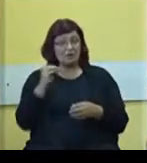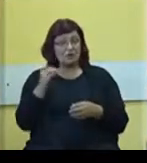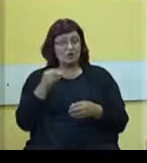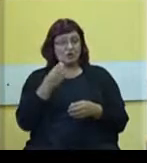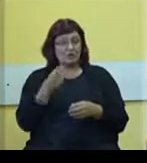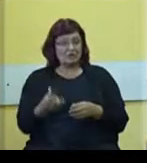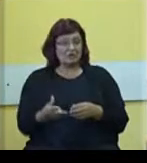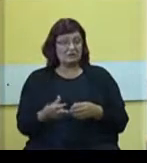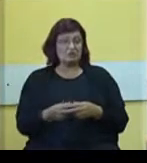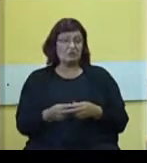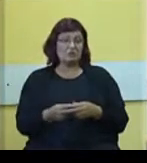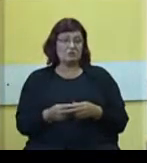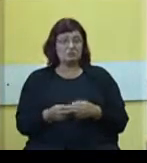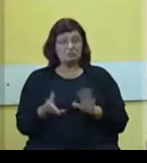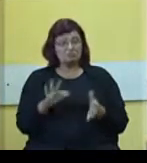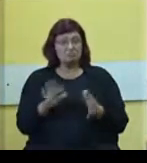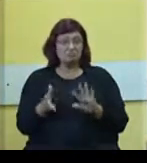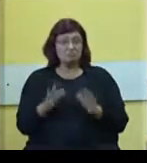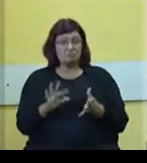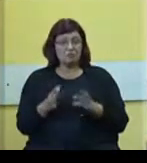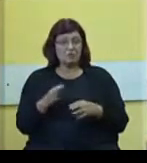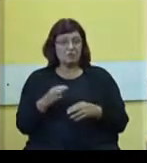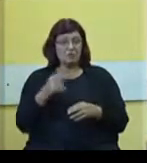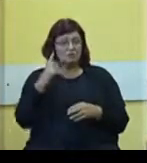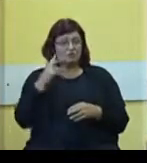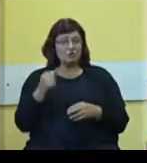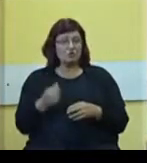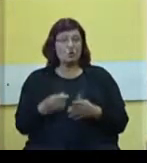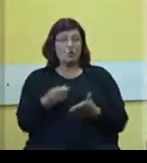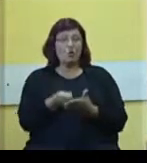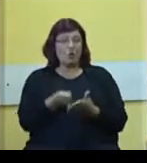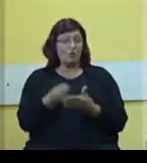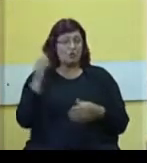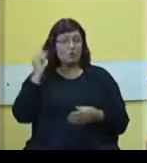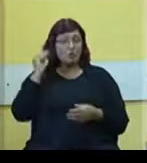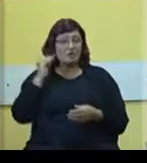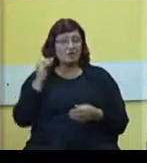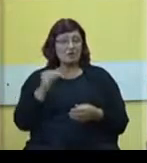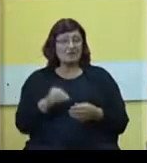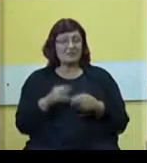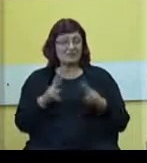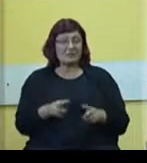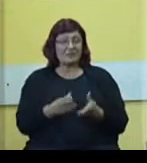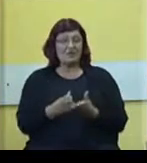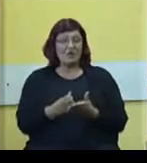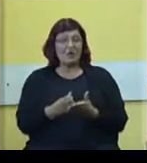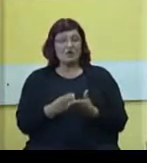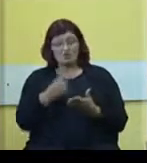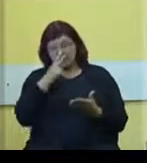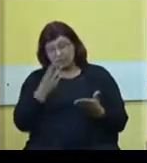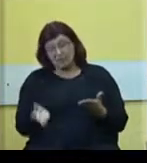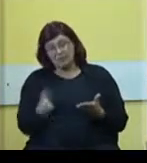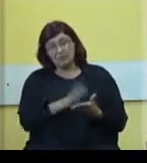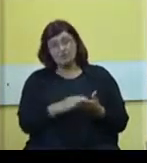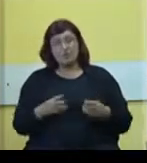,83%, pomisli čovek, ulažemo u obrazovanje na pravi način. Onda pogledamo